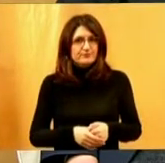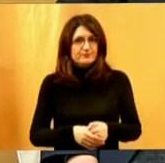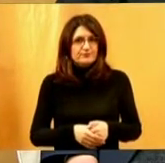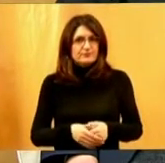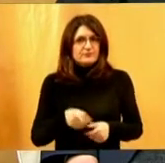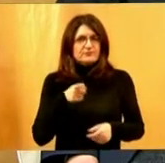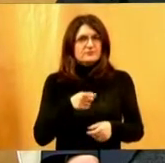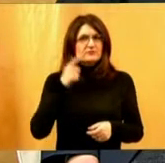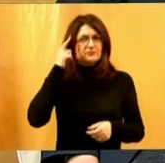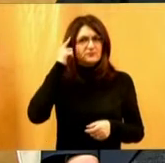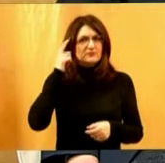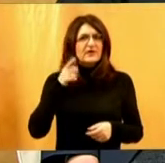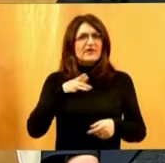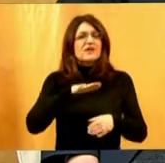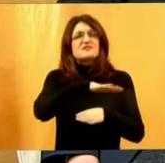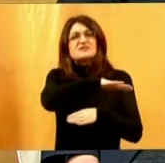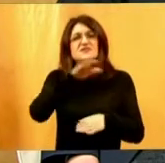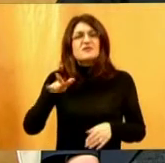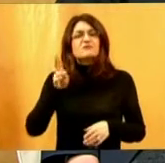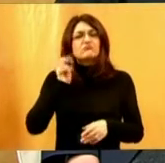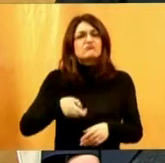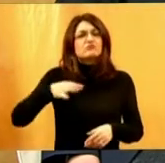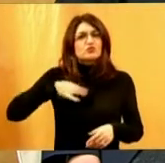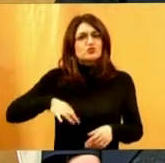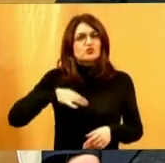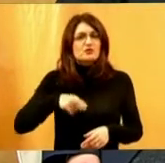znam gledateljna da smo svi dužni pomoći.